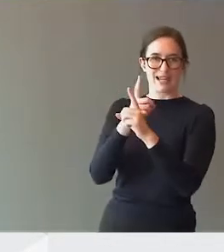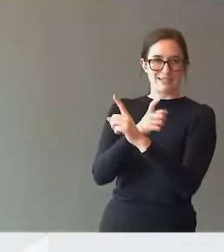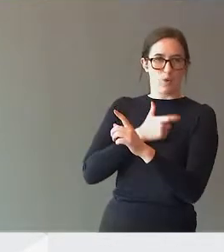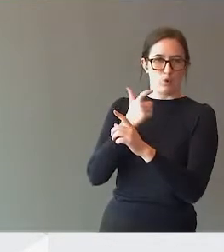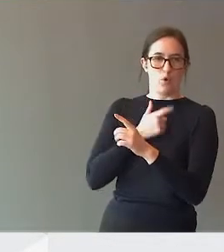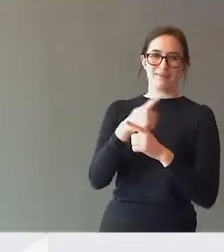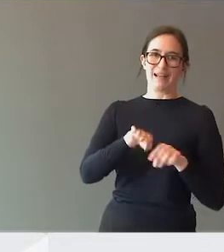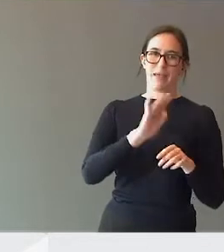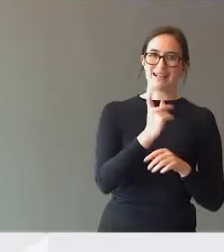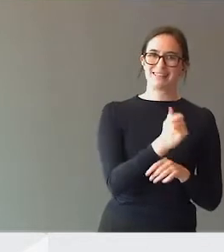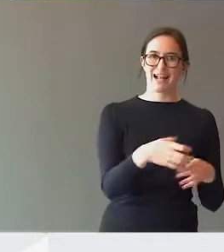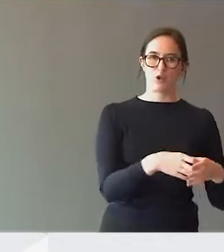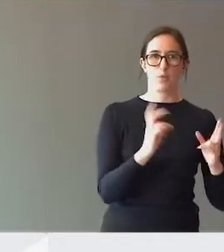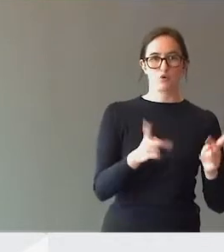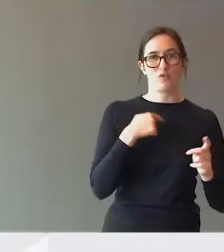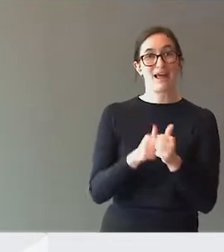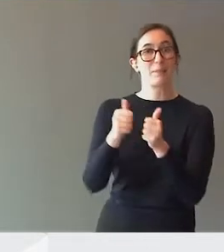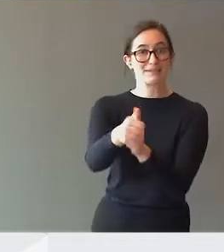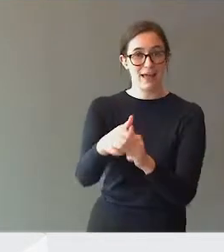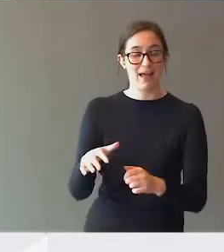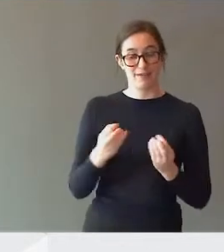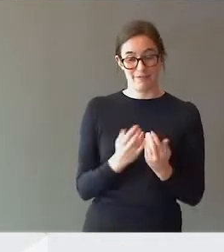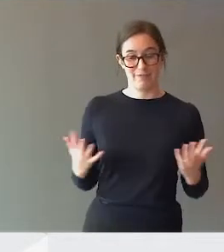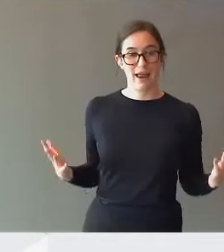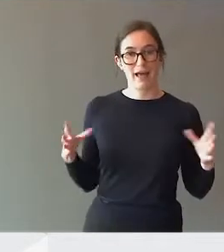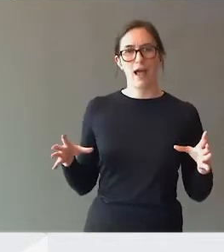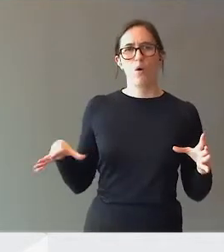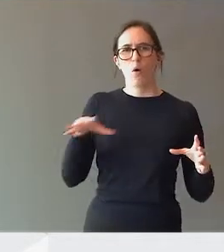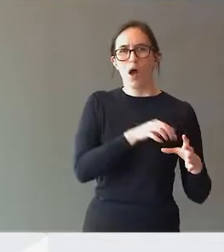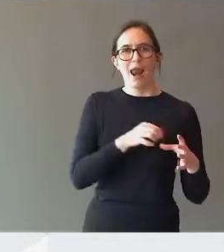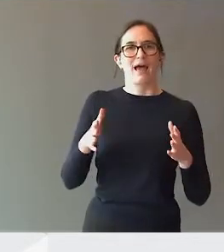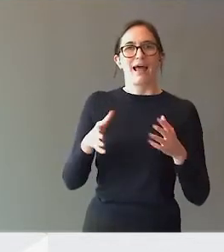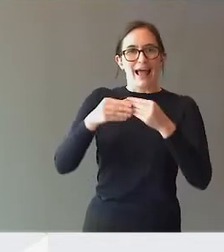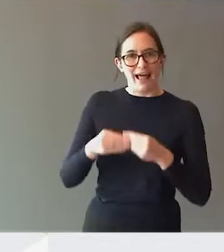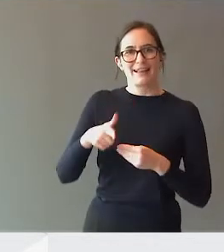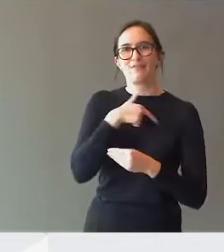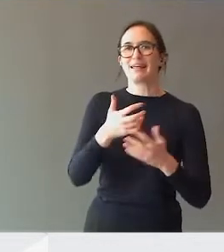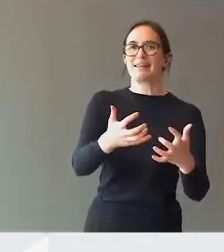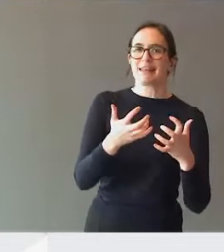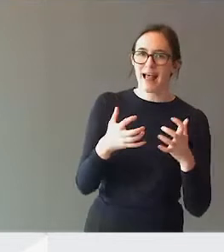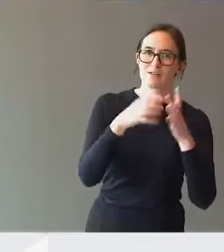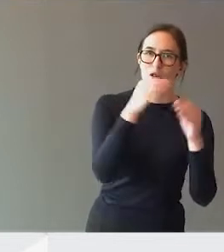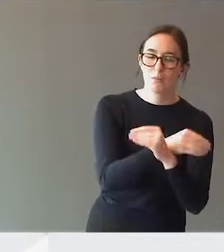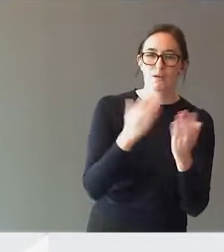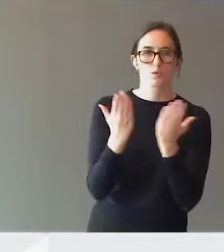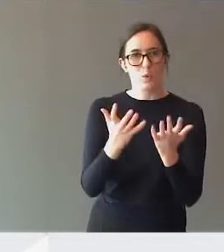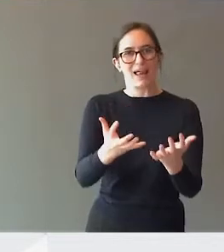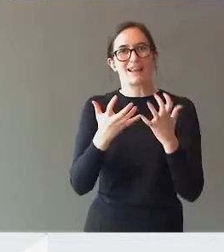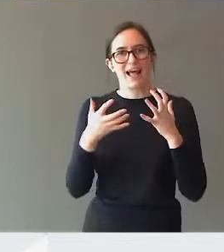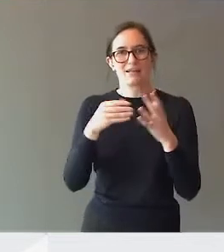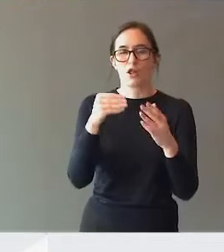gruppene. Og de er samstemte. Vi trenger Statped. Skolene trenger Statped.